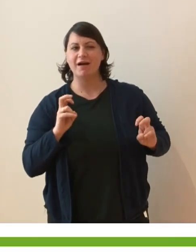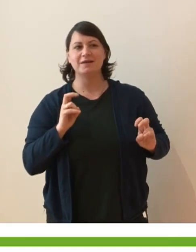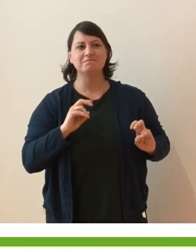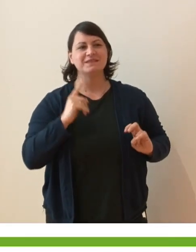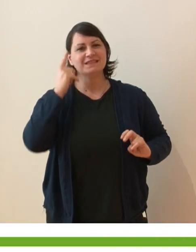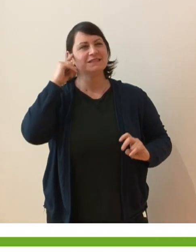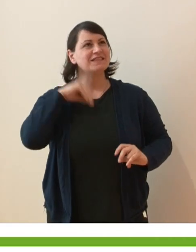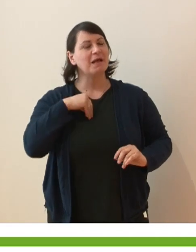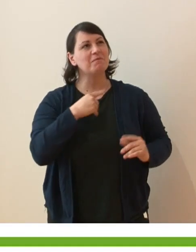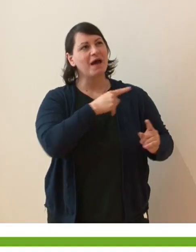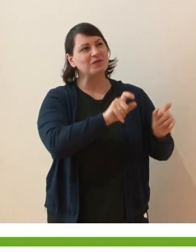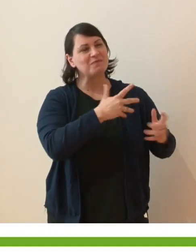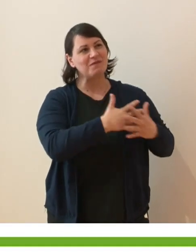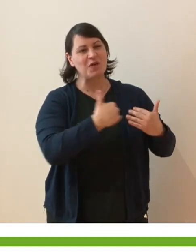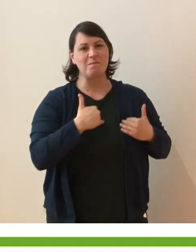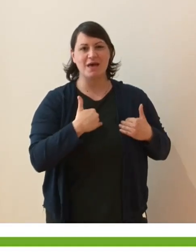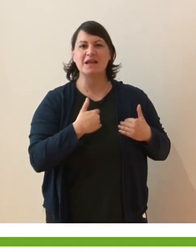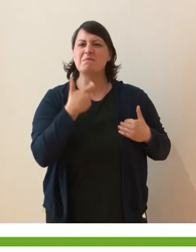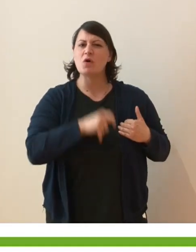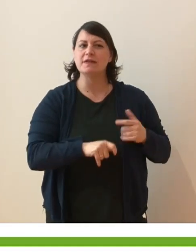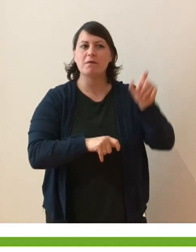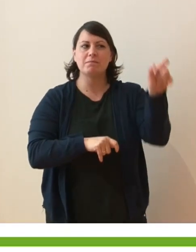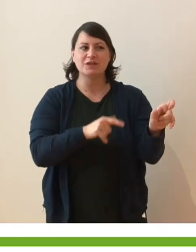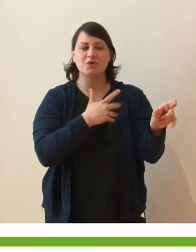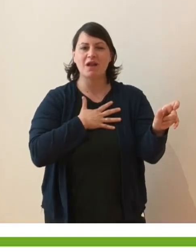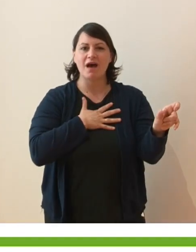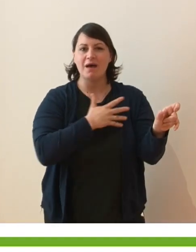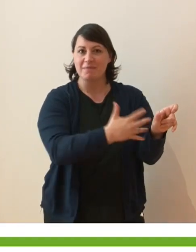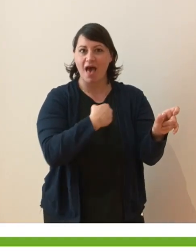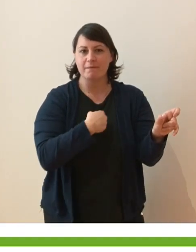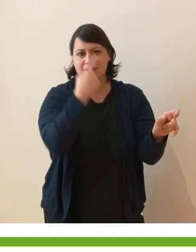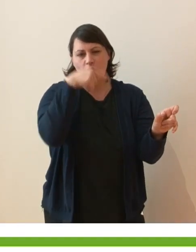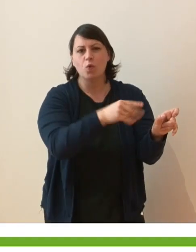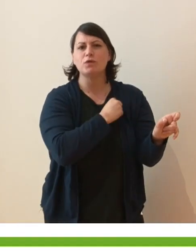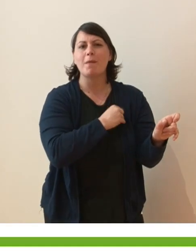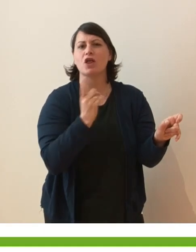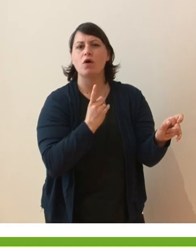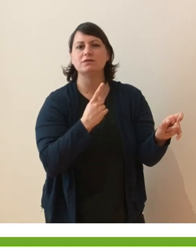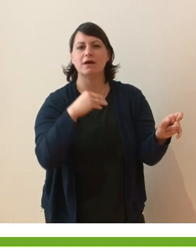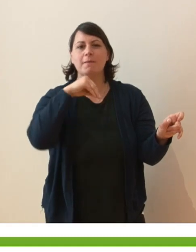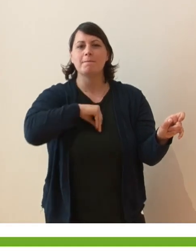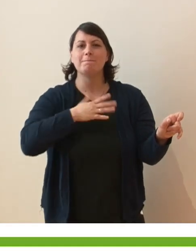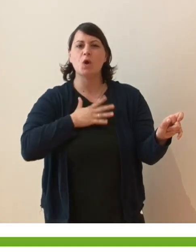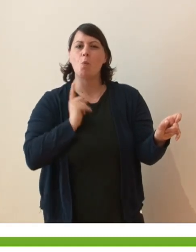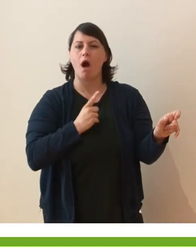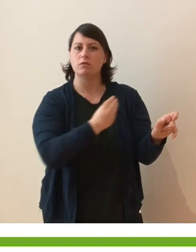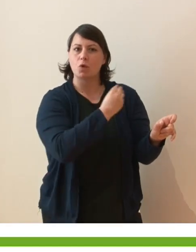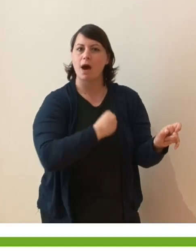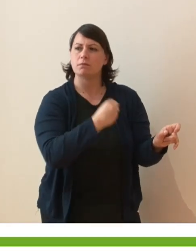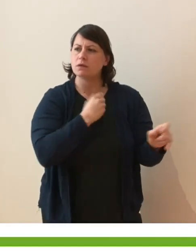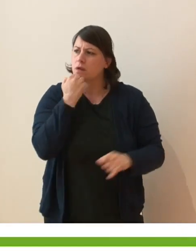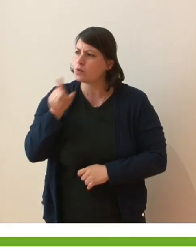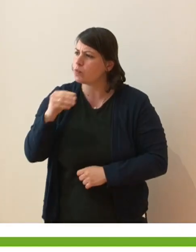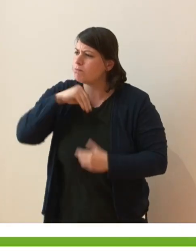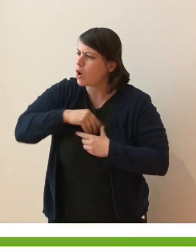a qualcuno che proprio perché ci ama non smette di chiederci che cosa abbiamo da portare. Il sinodo, il